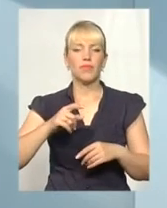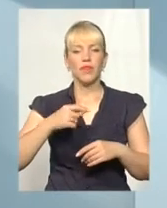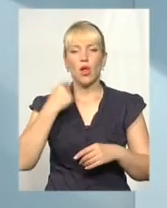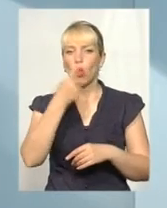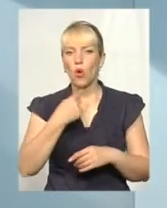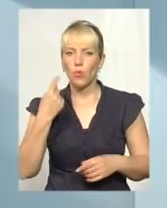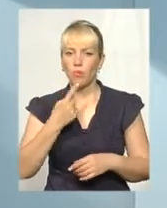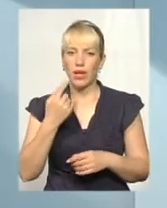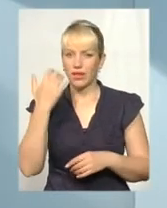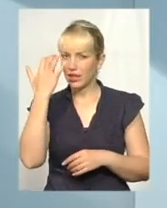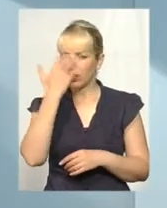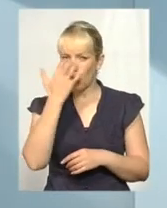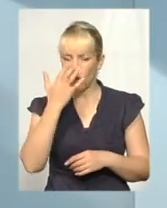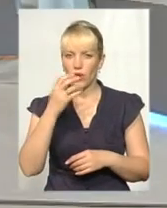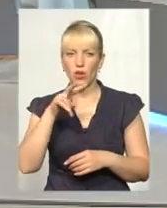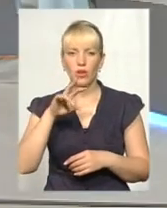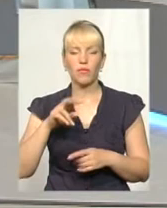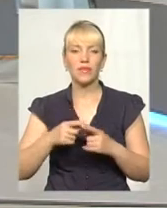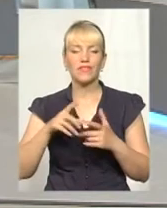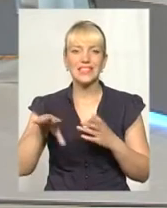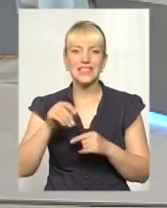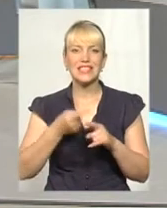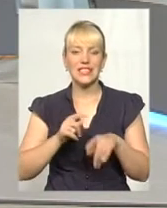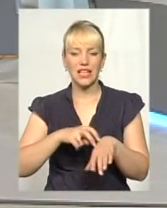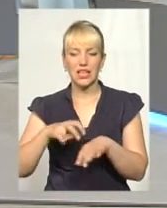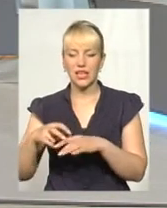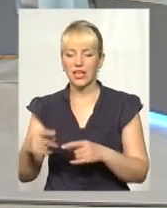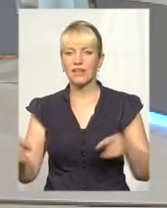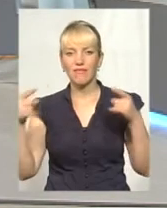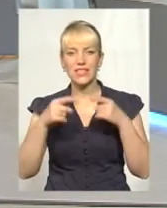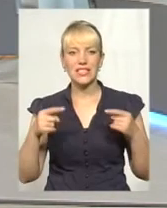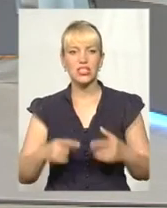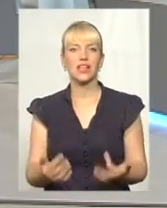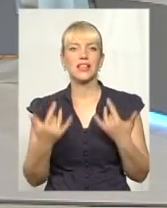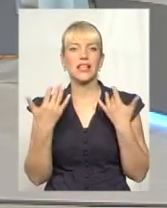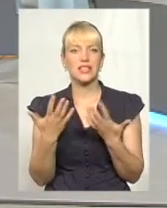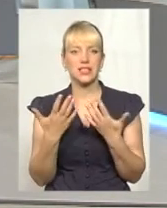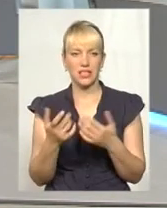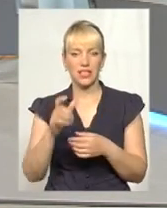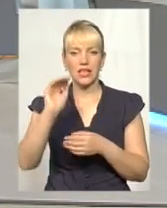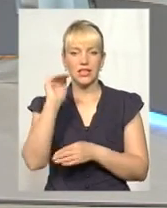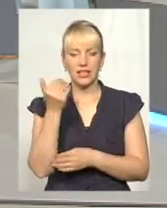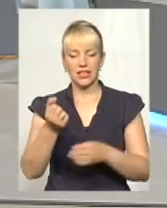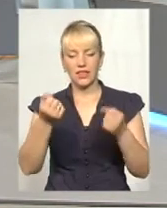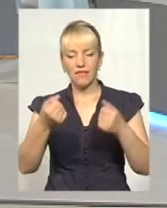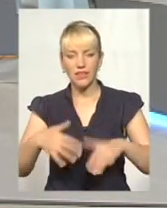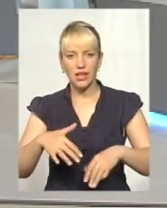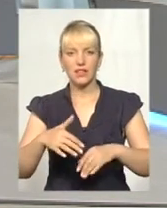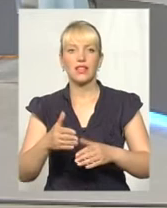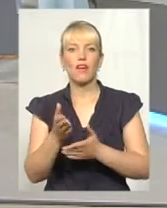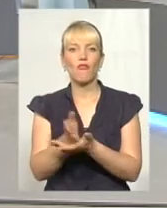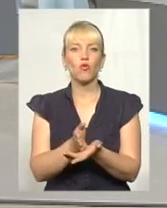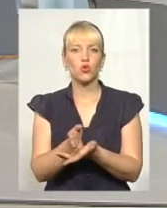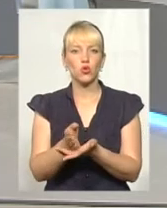визначають, наскільки дитина втратила ту чи іншу функцію органу,